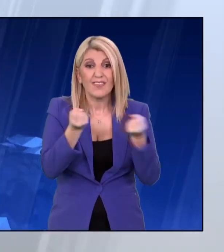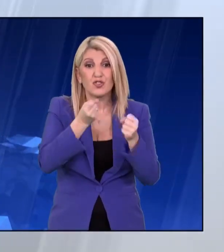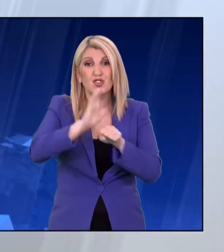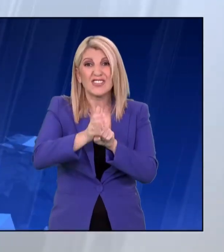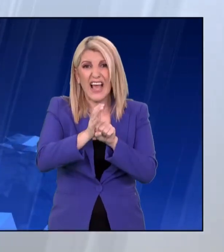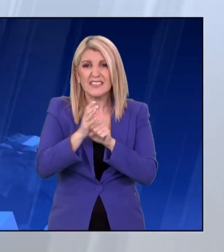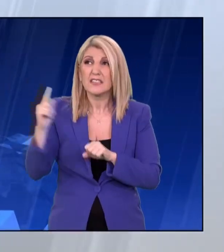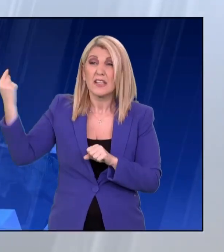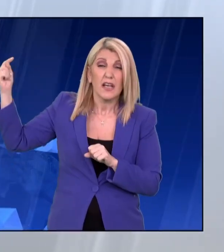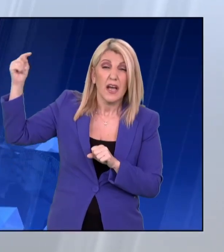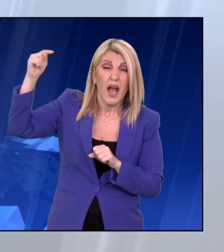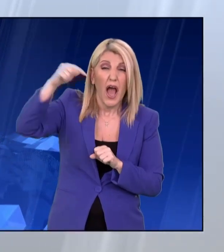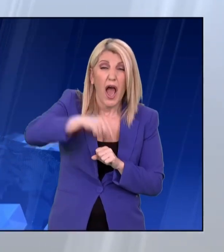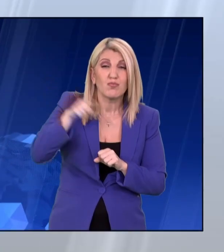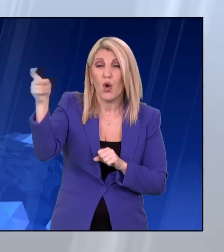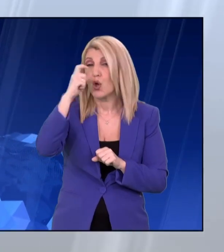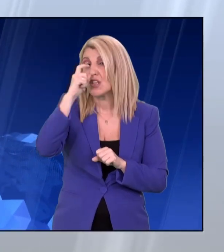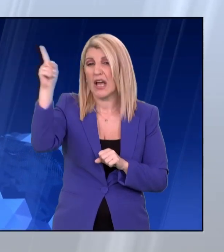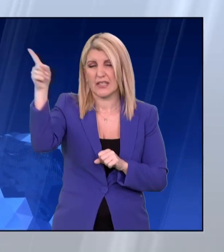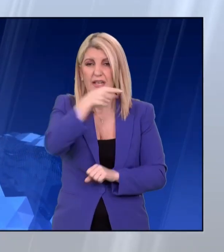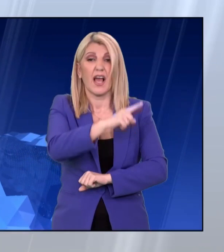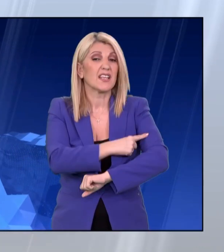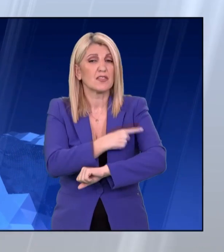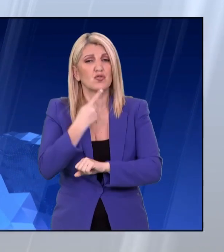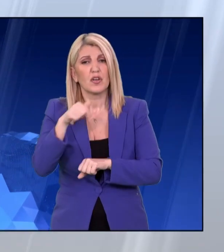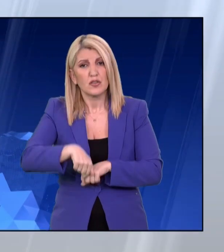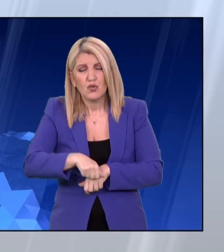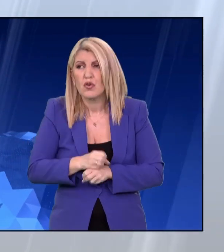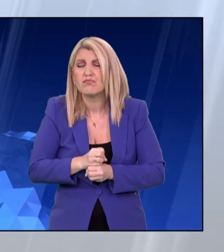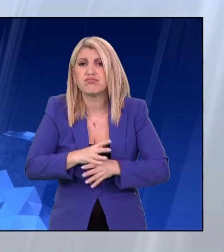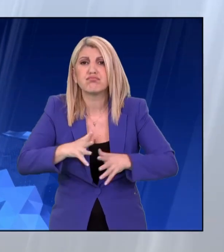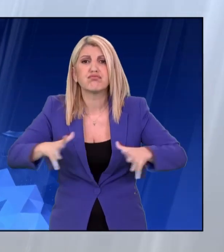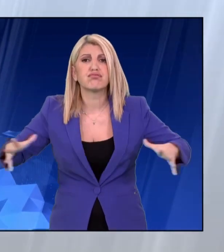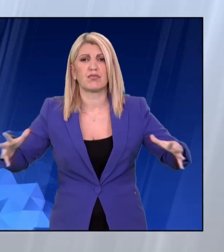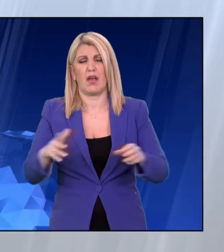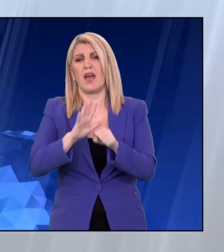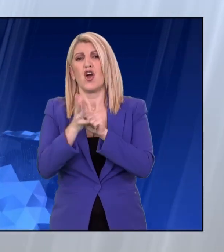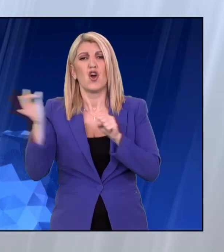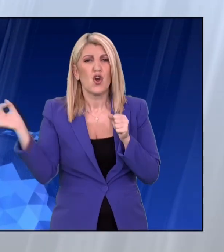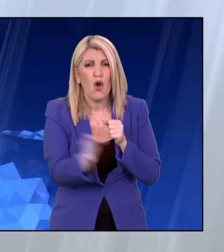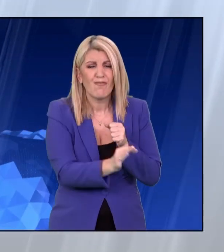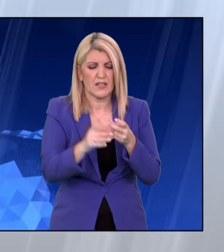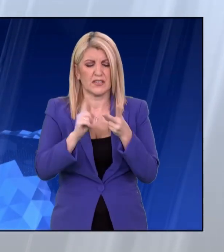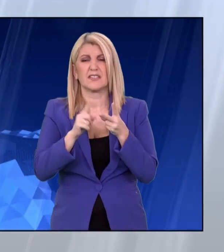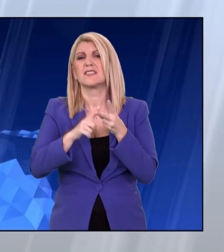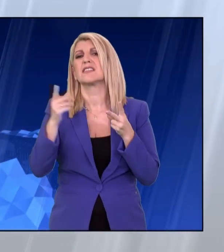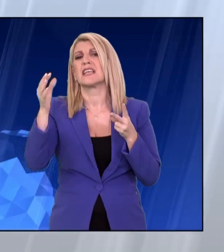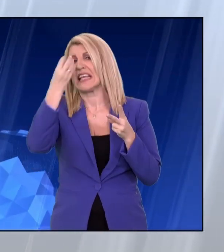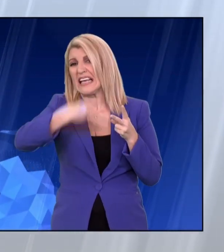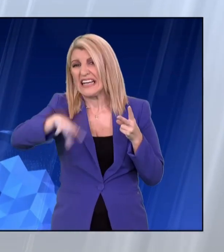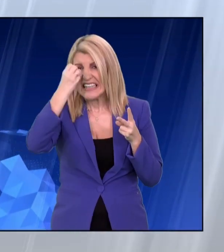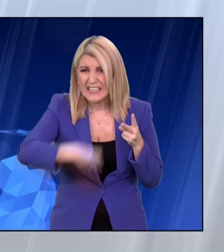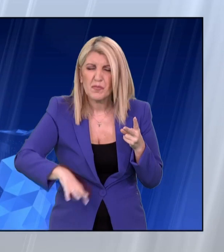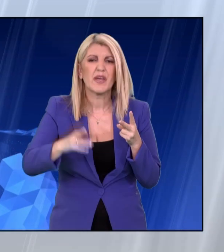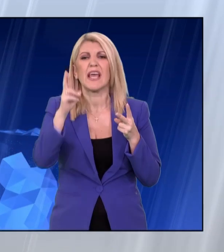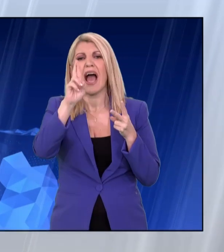Υπάρχει μια έξαρση όσεων που περιλαμβάνει COVID, γρήπη, RSV, στρεπτόκοκο αλλά και άλλους αναπνευστικούς λοιούς